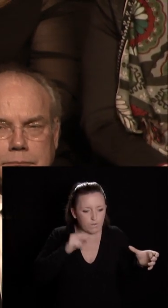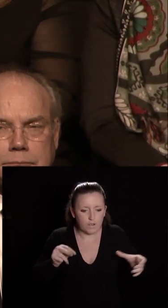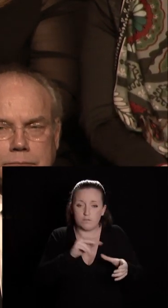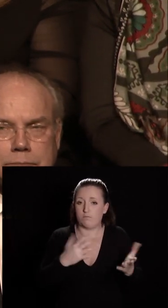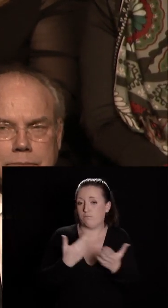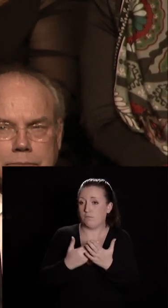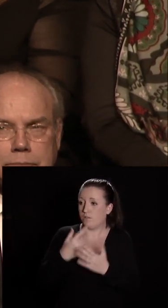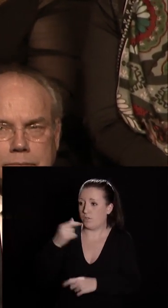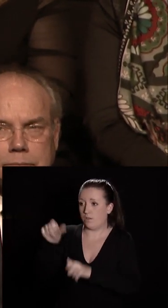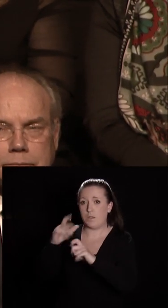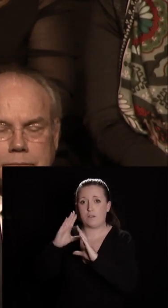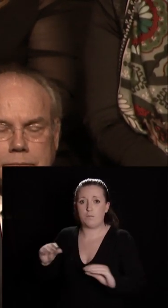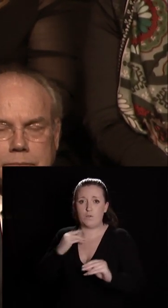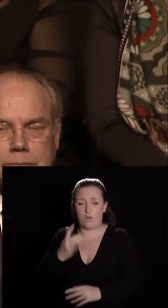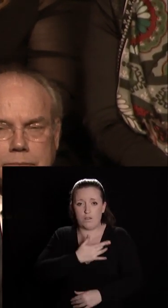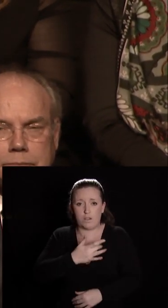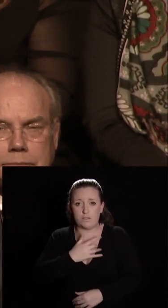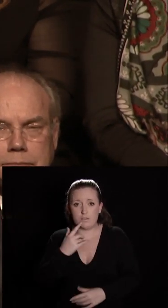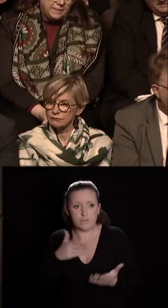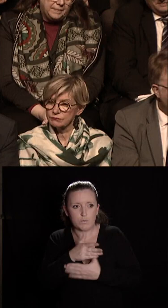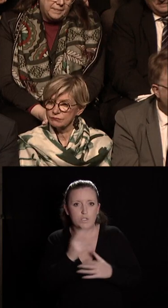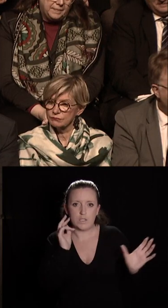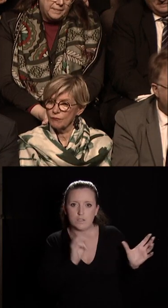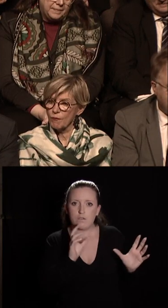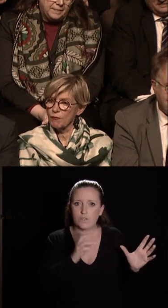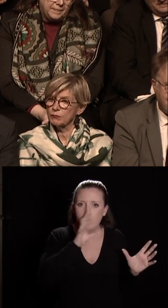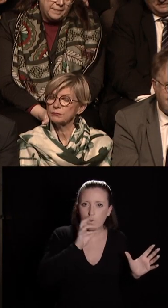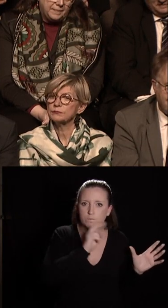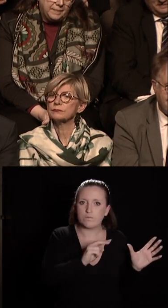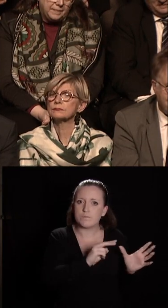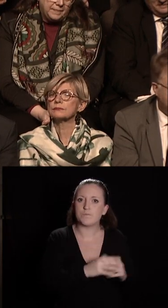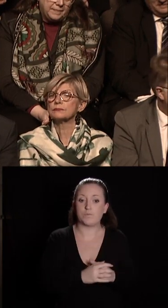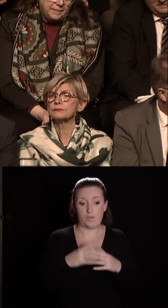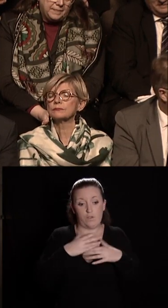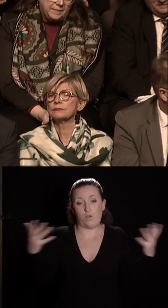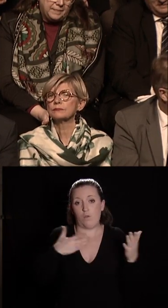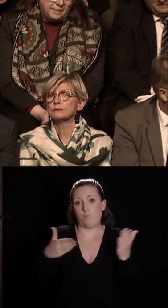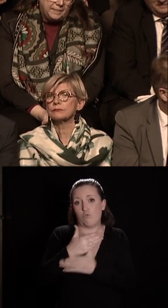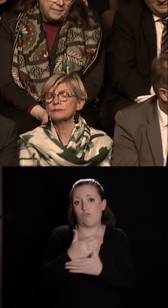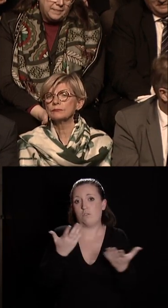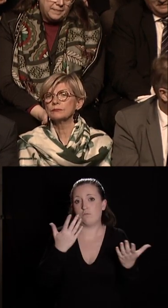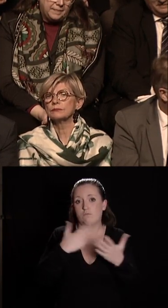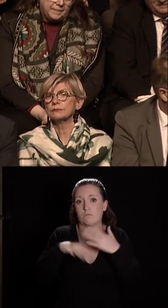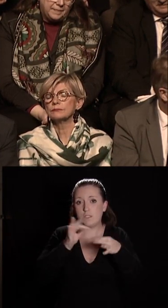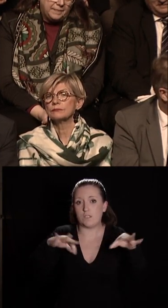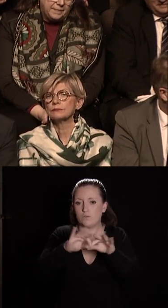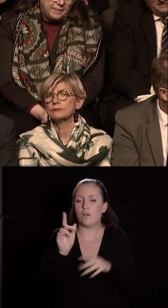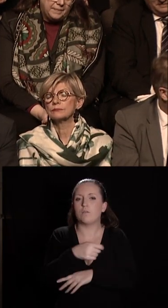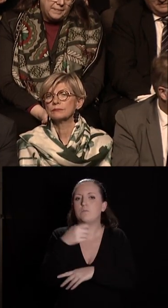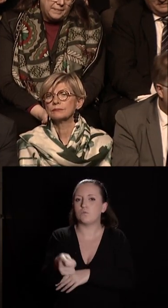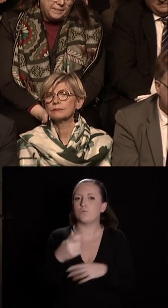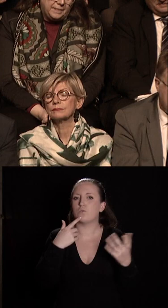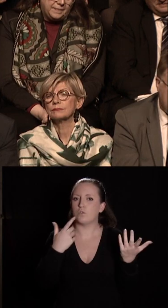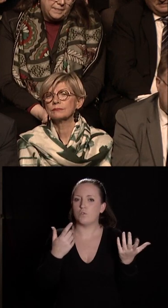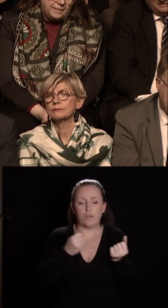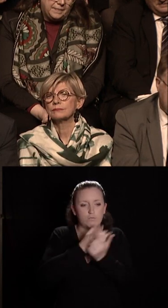'intérêt que nous avons tous ensemble pour un tel projet. C'est un grand projet de notre territoire ces dimensions sont bien sûr multiples